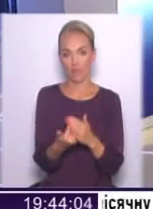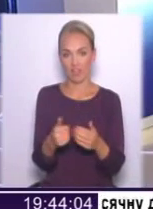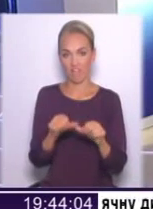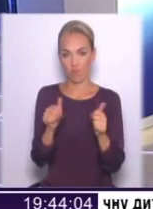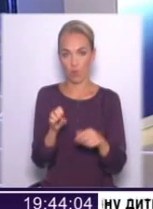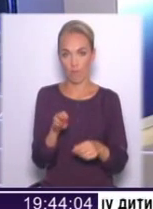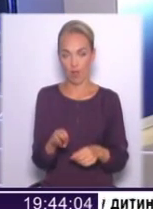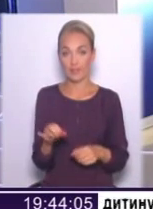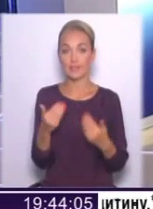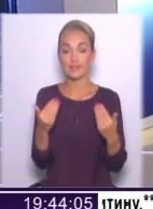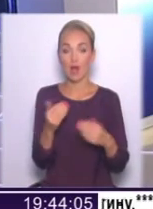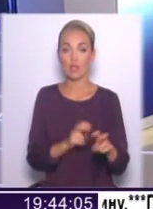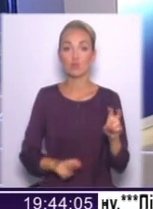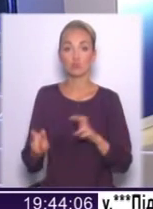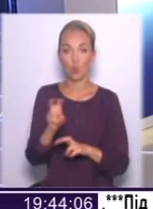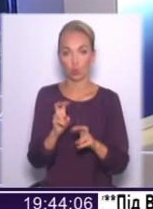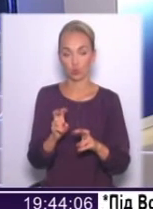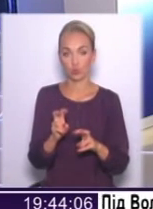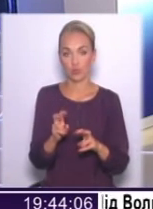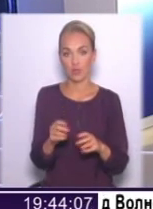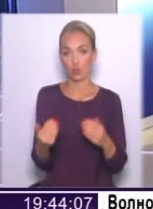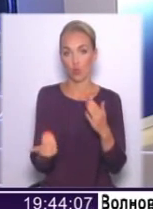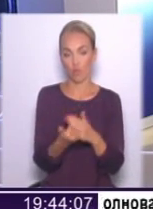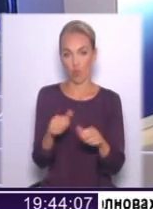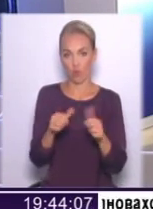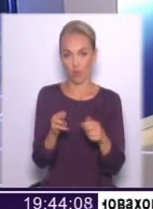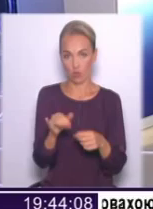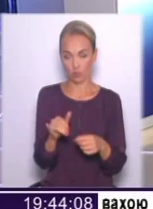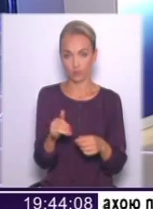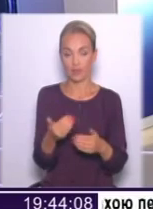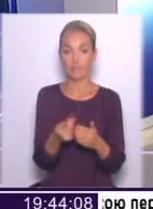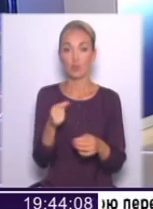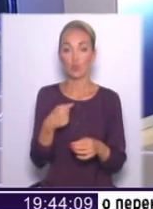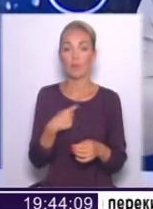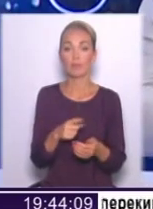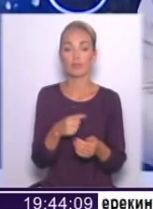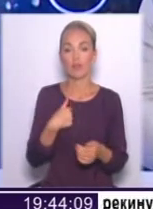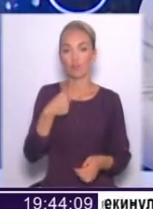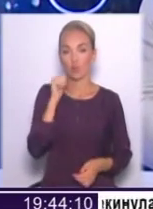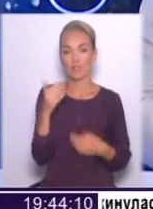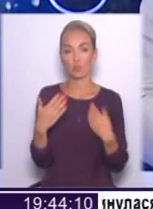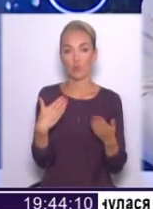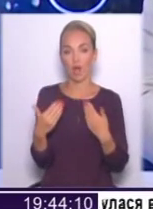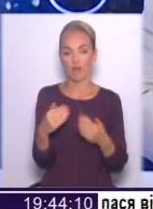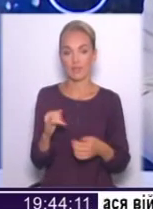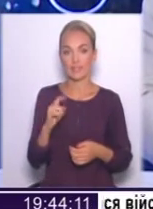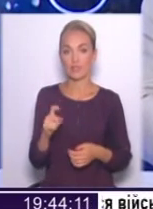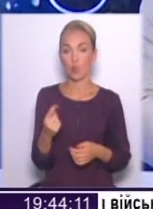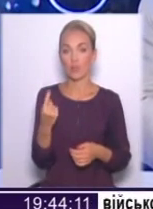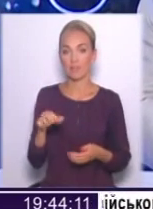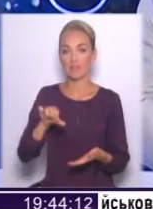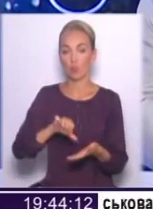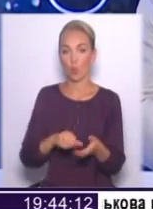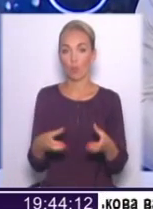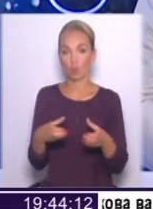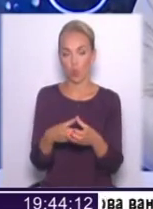зараз, насправді, йде пошук нового формату. І від того, що ми будемо говорити, що ми повинні змусити... Я тут вчора спілкувався із одним представником